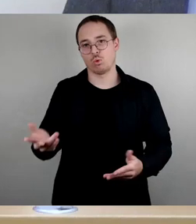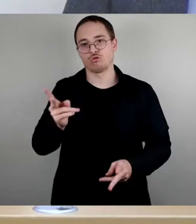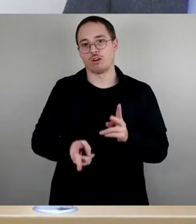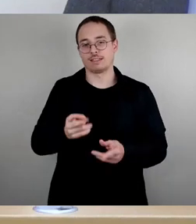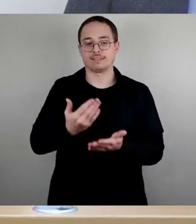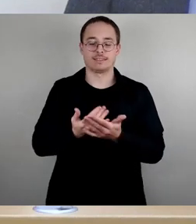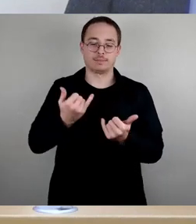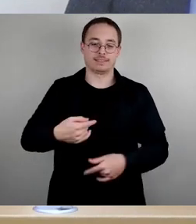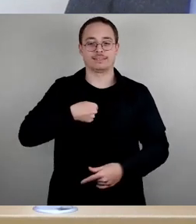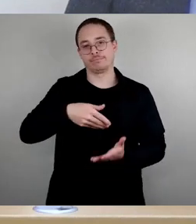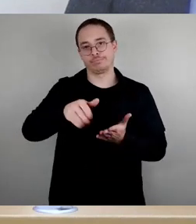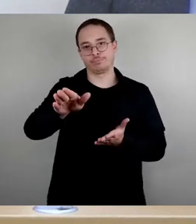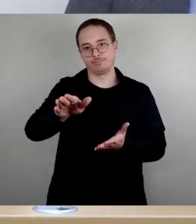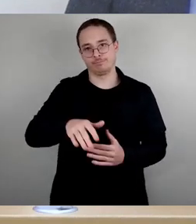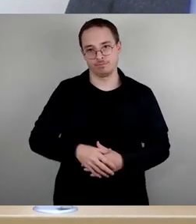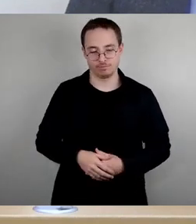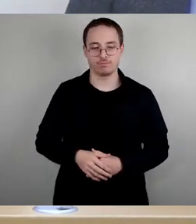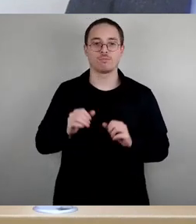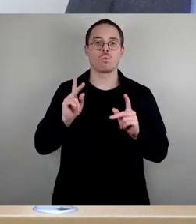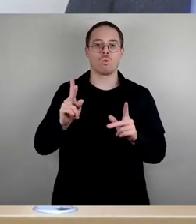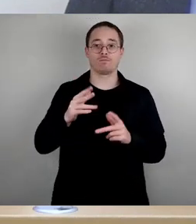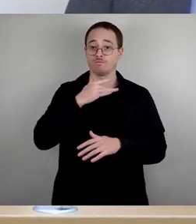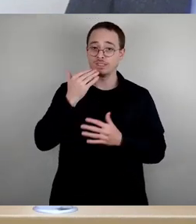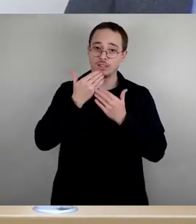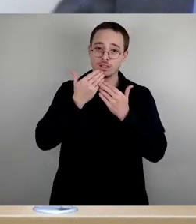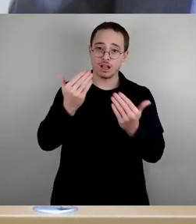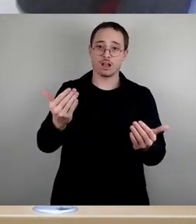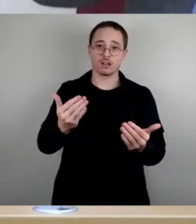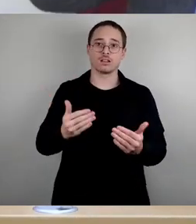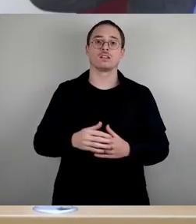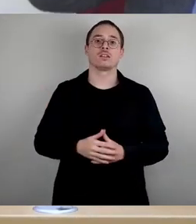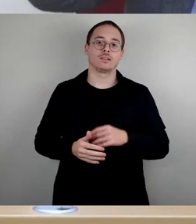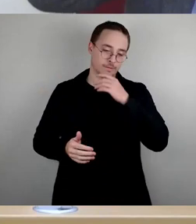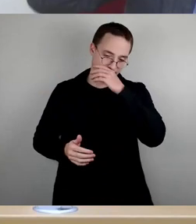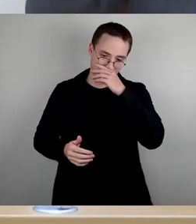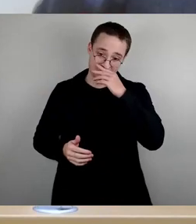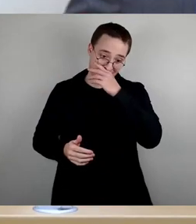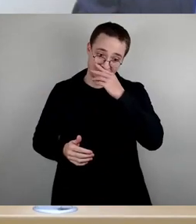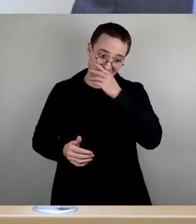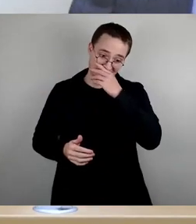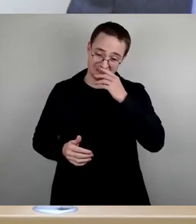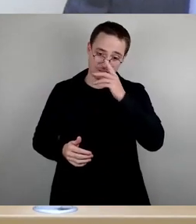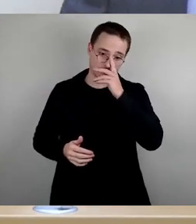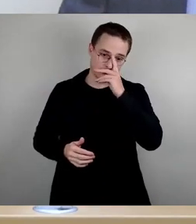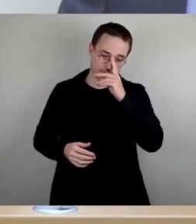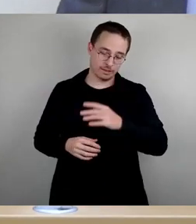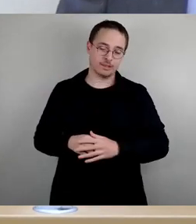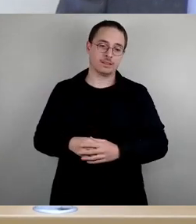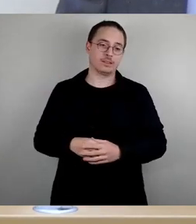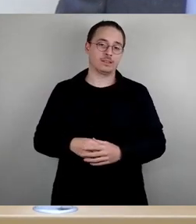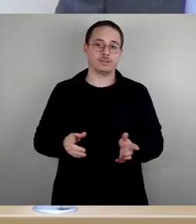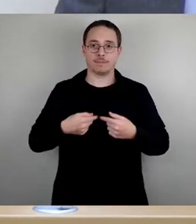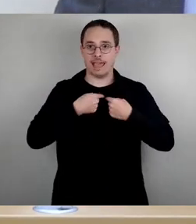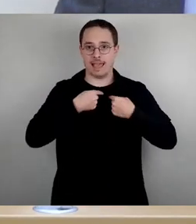gut, dann vielen Dank für das Verständnis, dass man das jetzt so machen konnte. Und ich darf auch ganz herzlich oben auf der